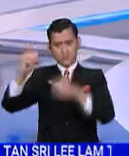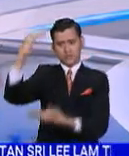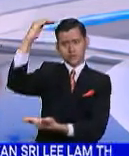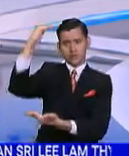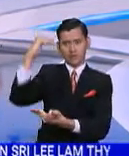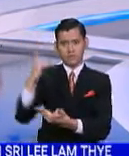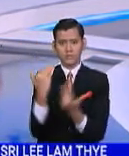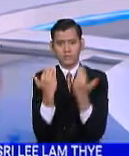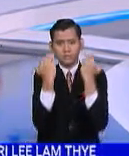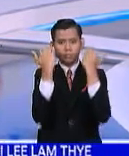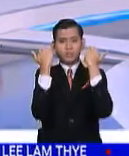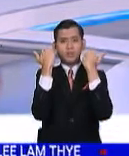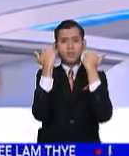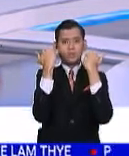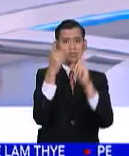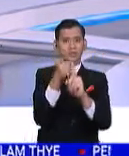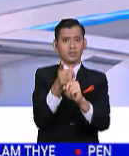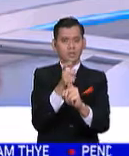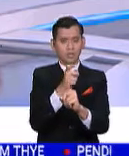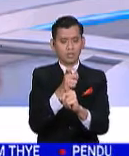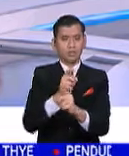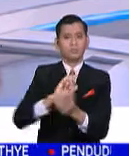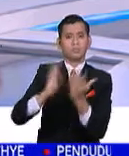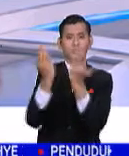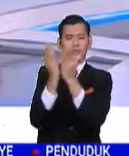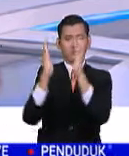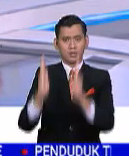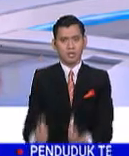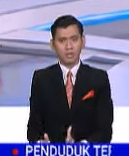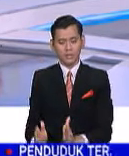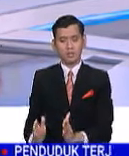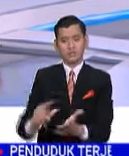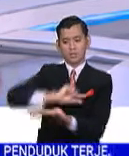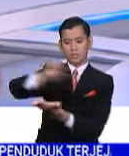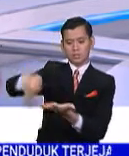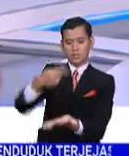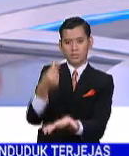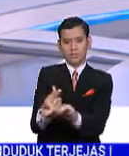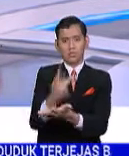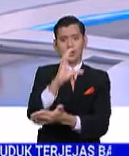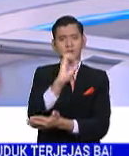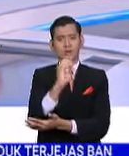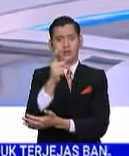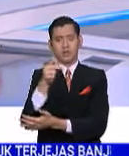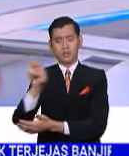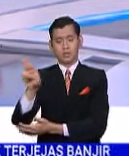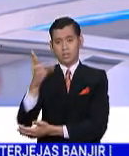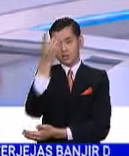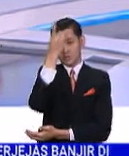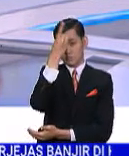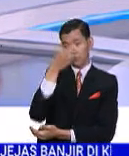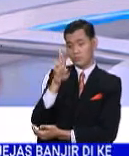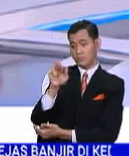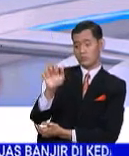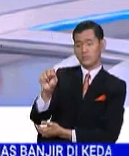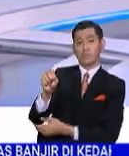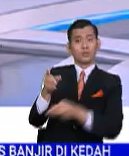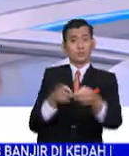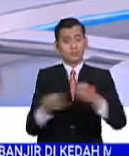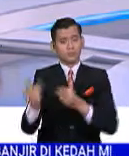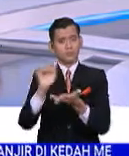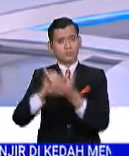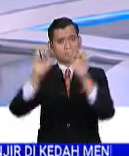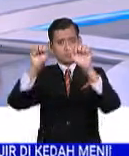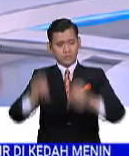pengangkuran dalam kalangan graduan OKU. Menurut Ahli Dewan Negara, Datuk Raz Adibar Razi, inisiatif tersebut akan